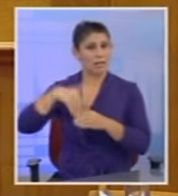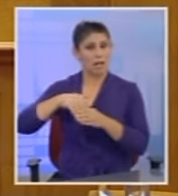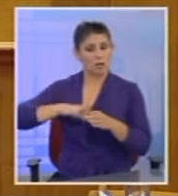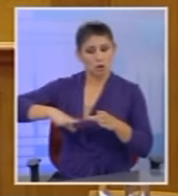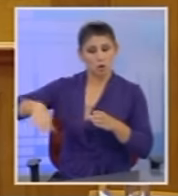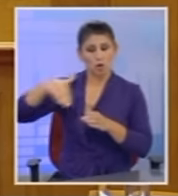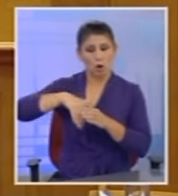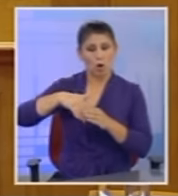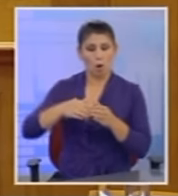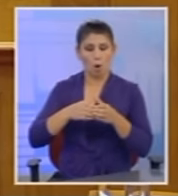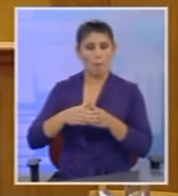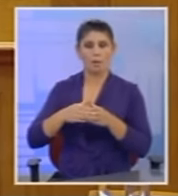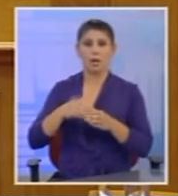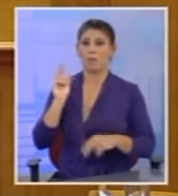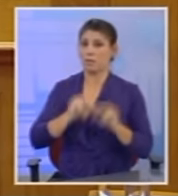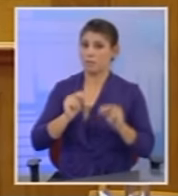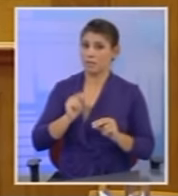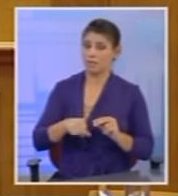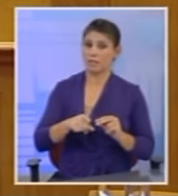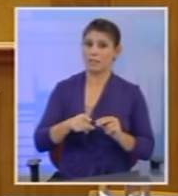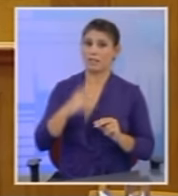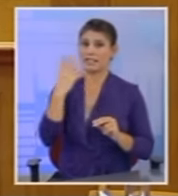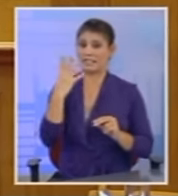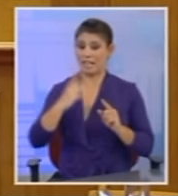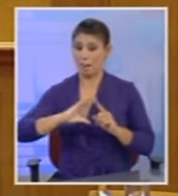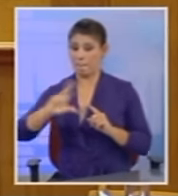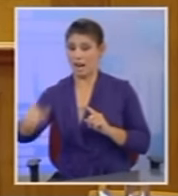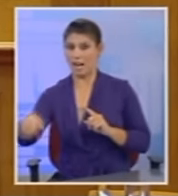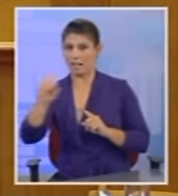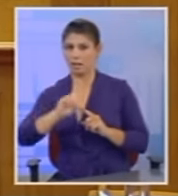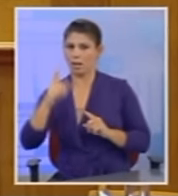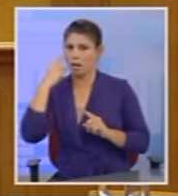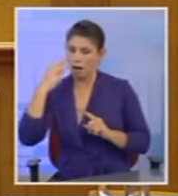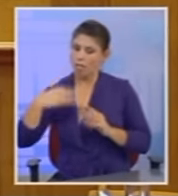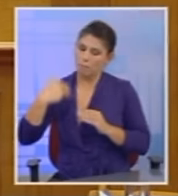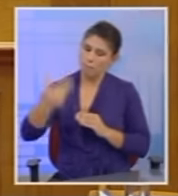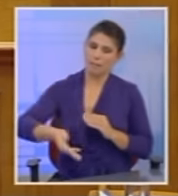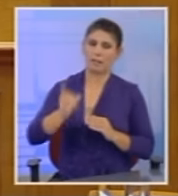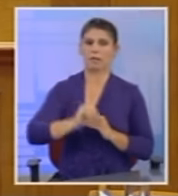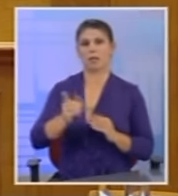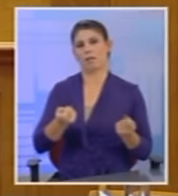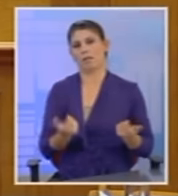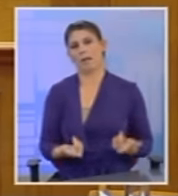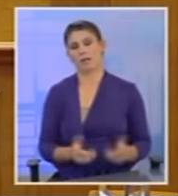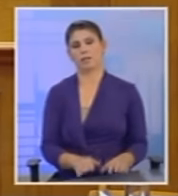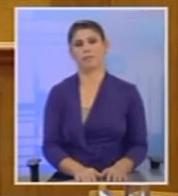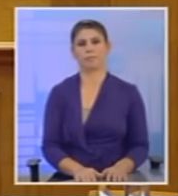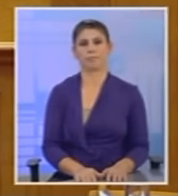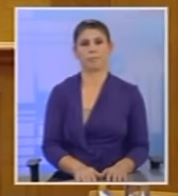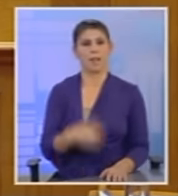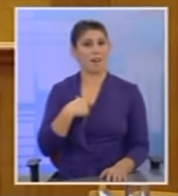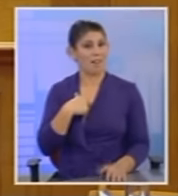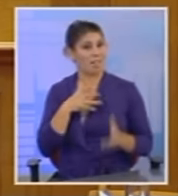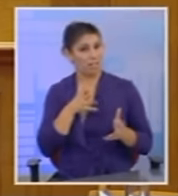τώρα εκλογές ποιος να πάει να ψηφίσει υπέρ του μνημονίου 4 μέχρι την Κριακή να σας δούμε και μετά τι θα κάνετε. Αλλά είναι ηρωνικό